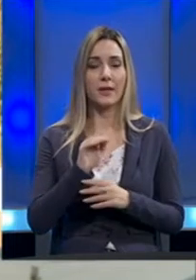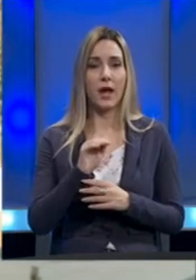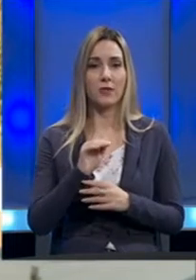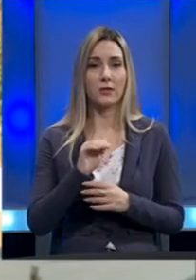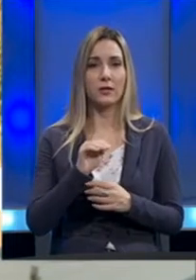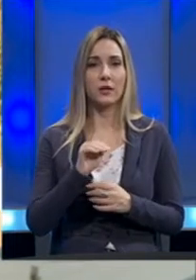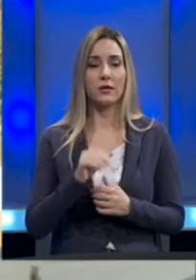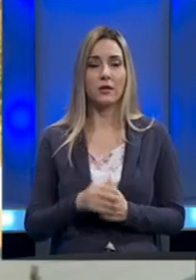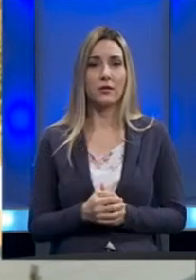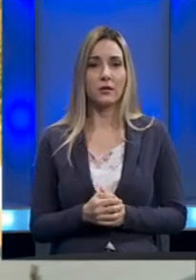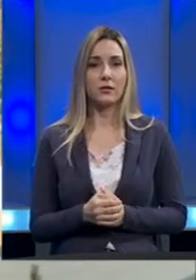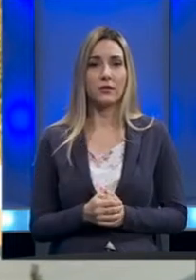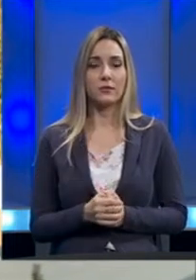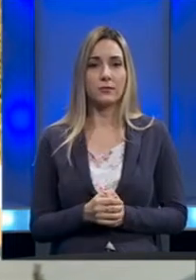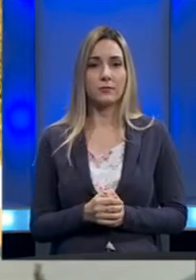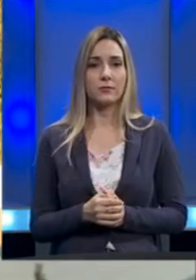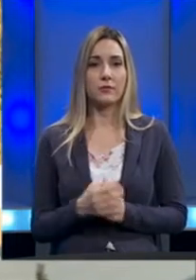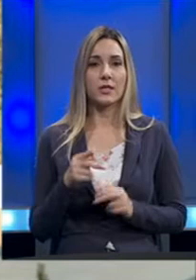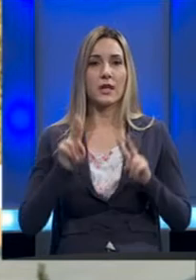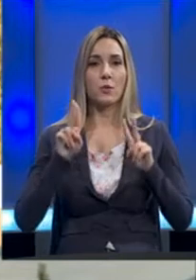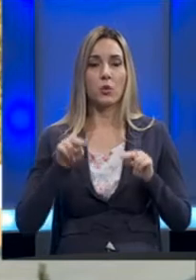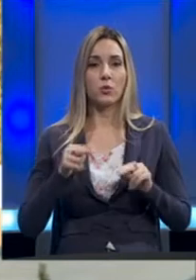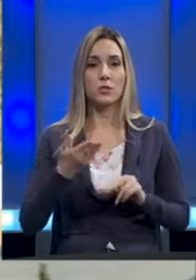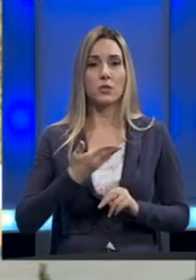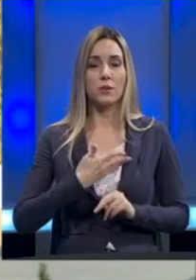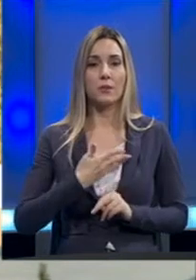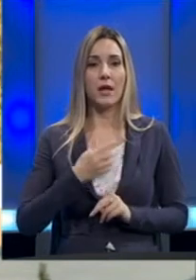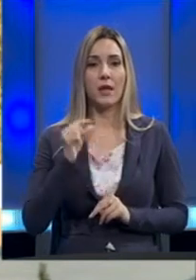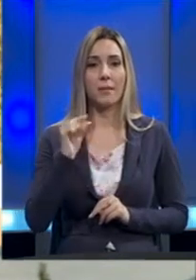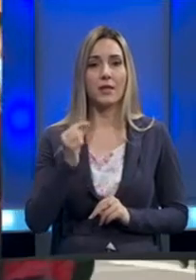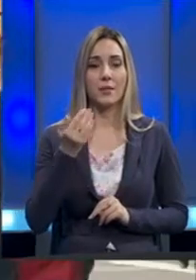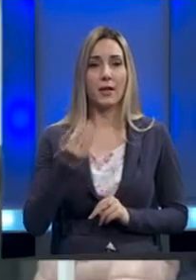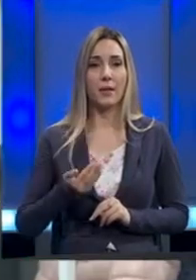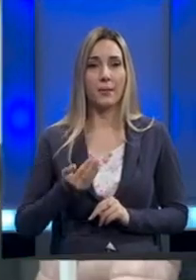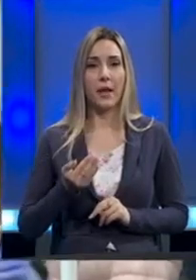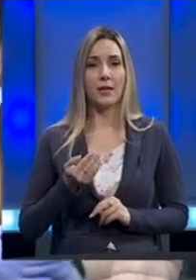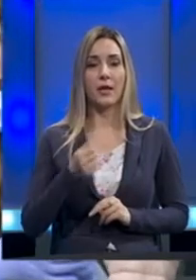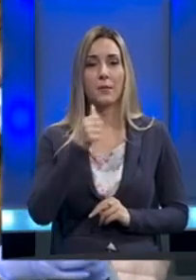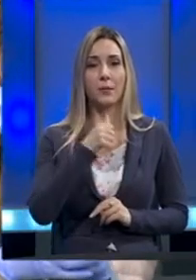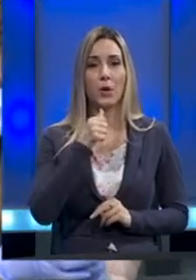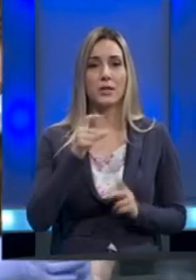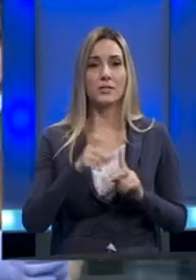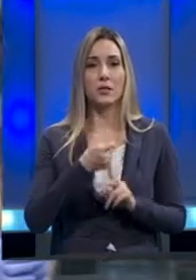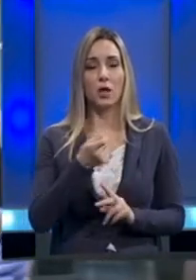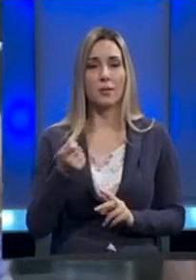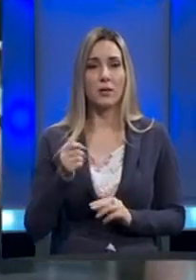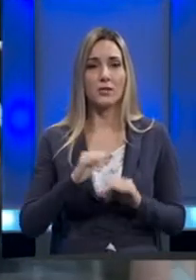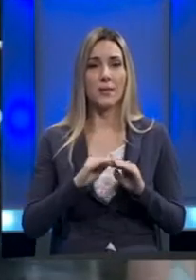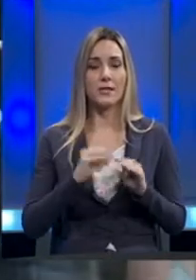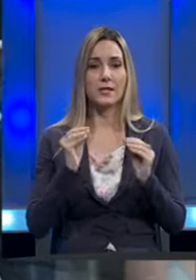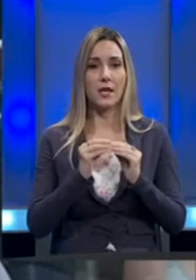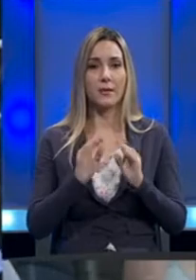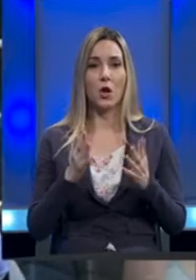za mogućnosti dobijanja minimalne plate i poreze i doprinose za mjesec april,